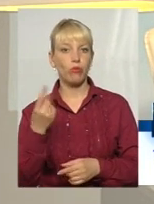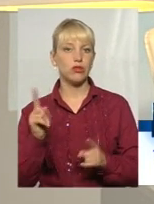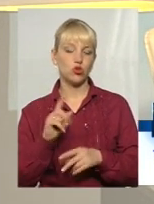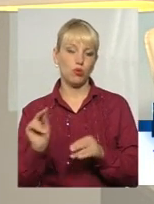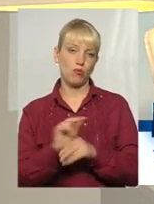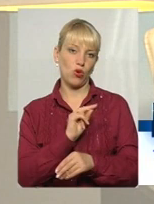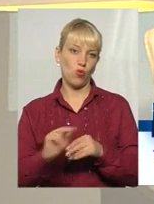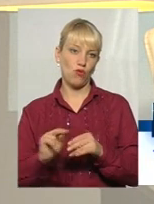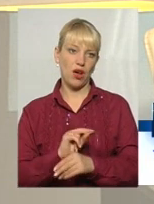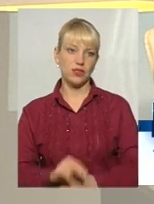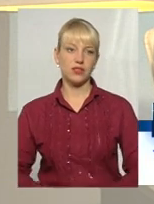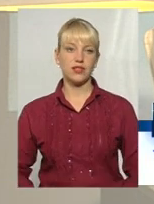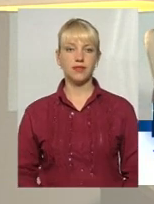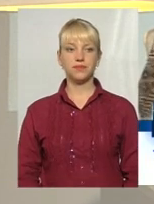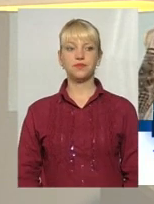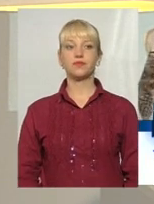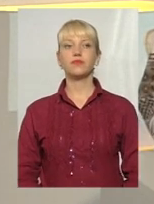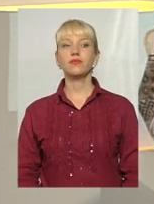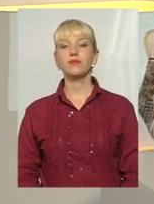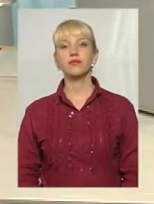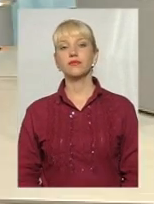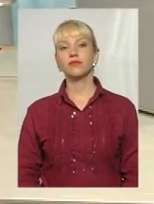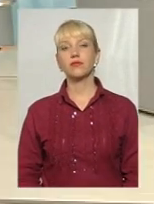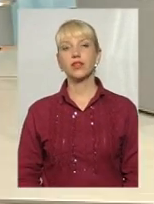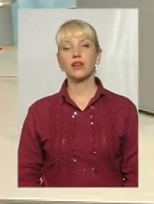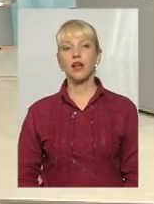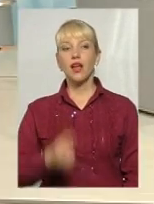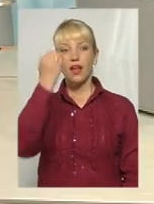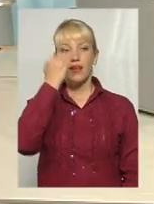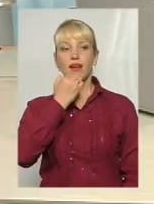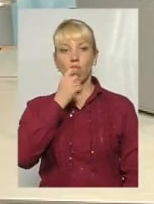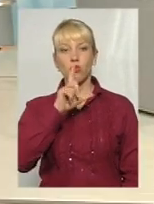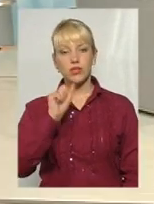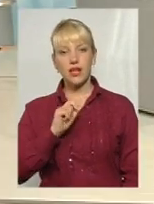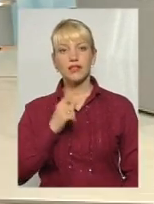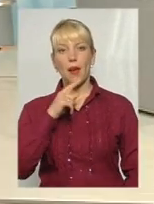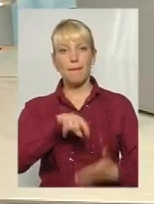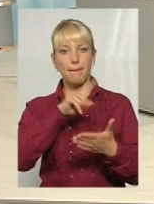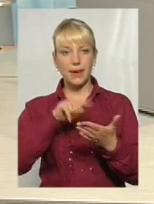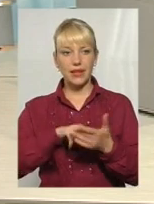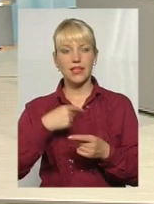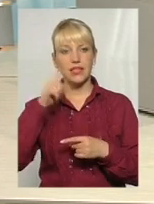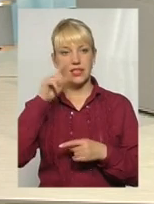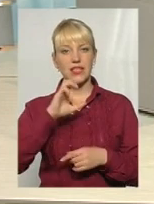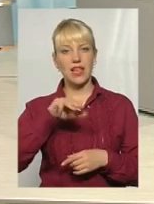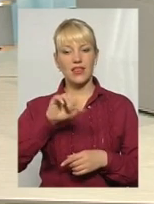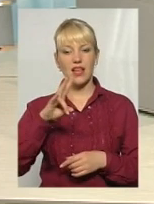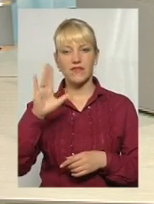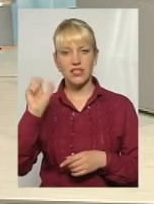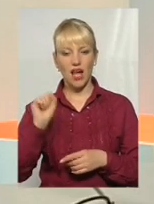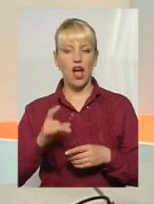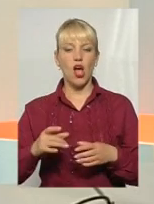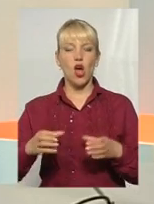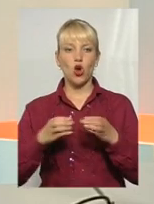пролікуватися. Дякую. Дякую за запитання. Знаю, що Сатанівська громада хоче створити